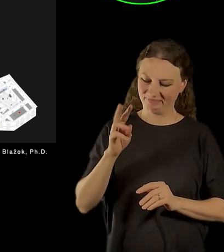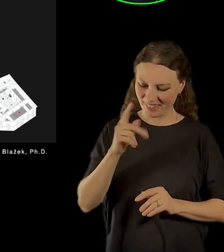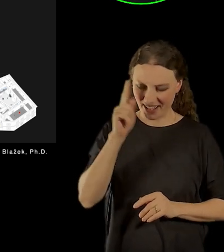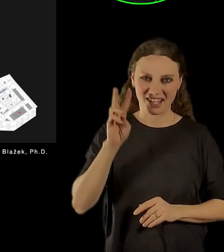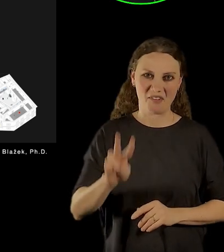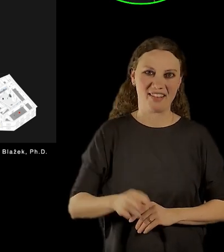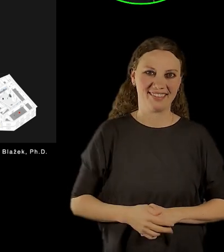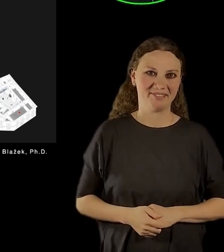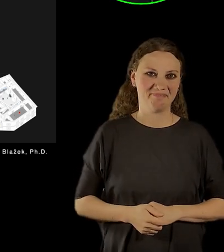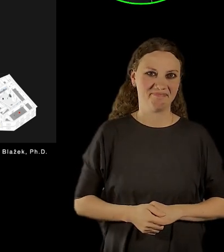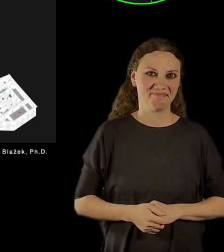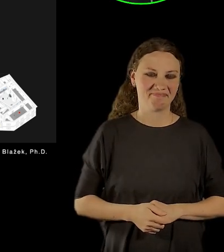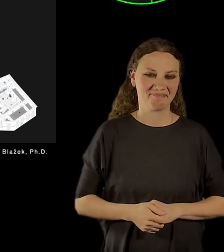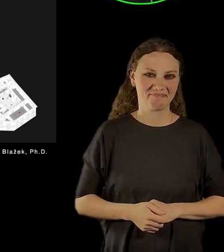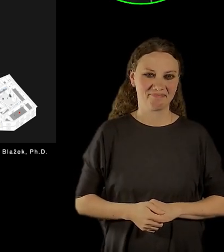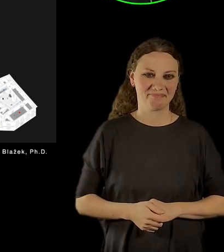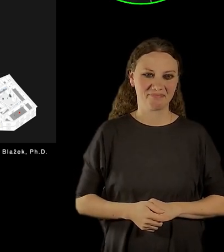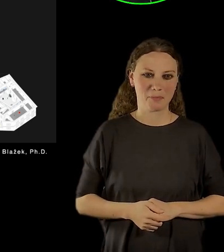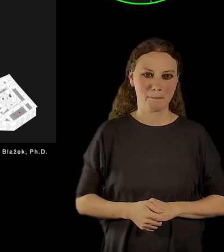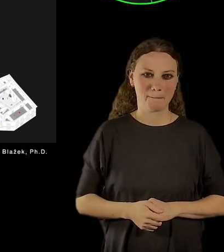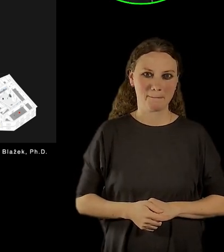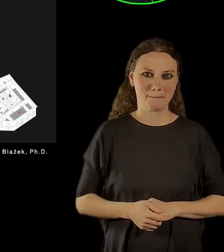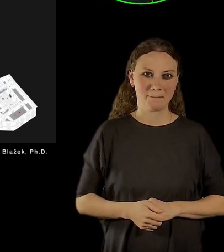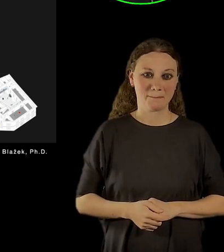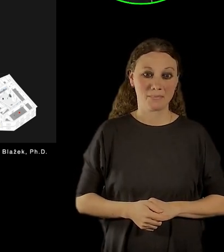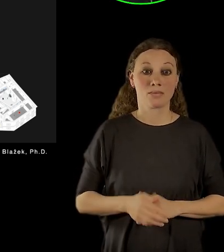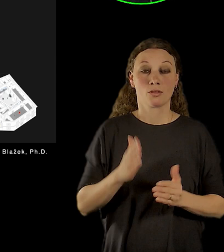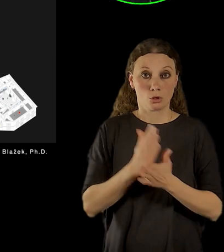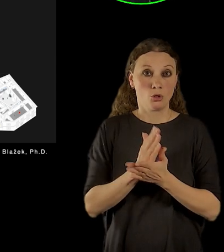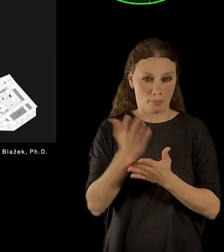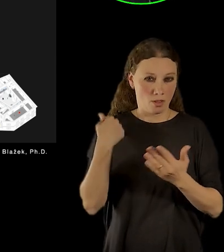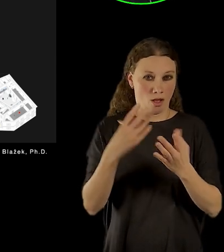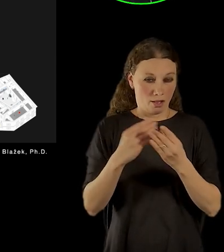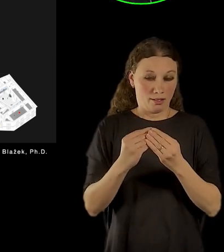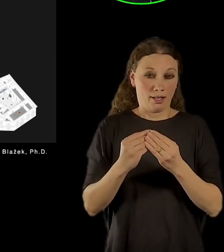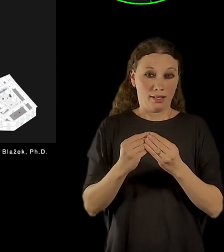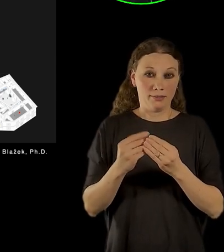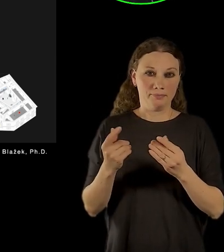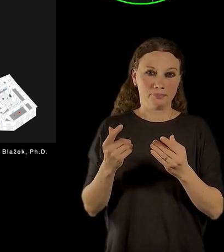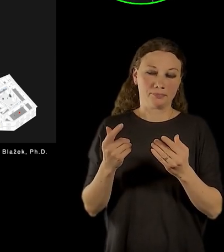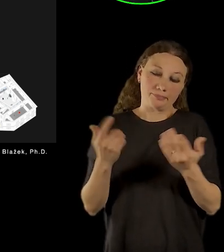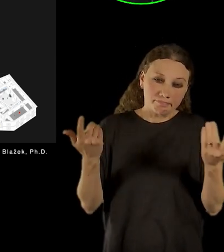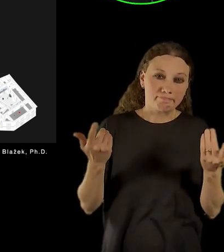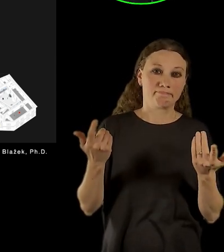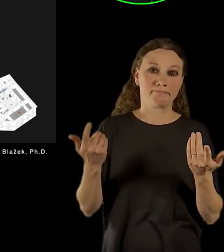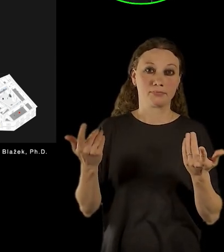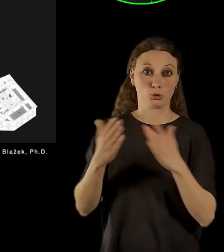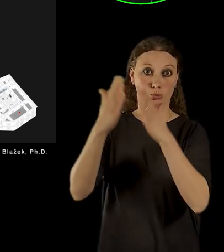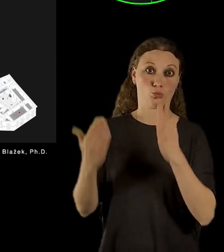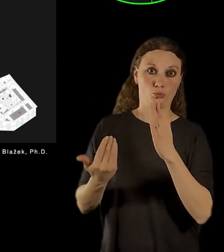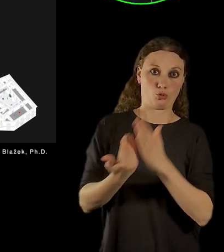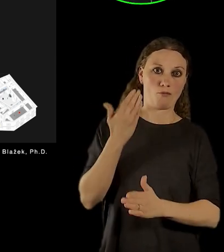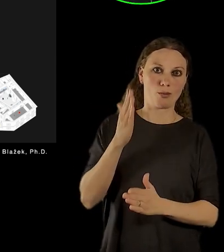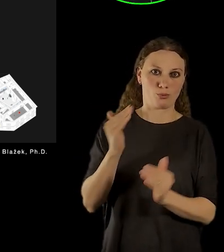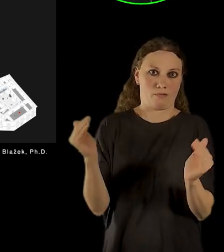Už jsem mluvil o tom, že ty prostory, které jsou malé, nás nutí vymýšlet a pro dobře